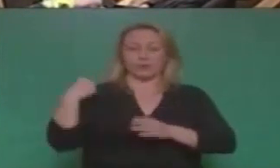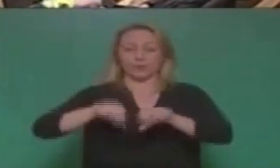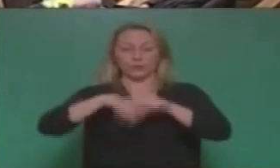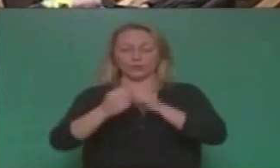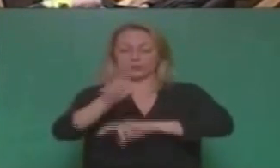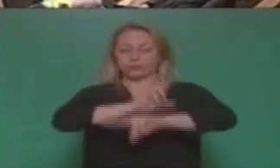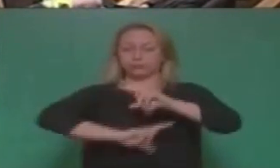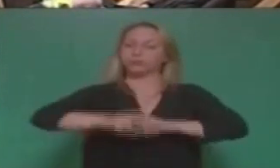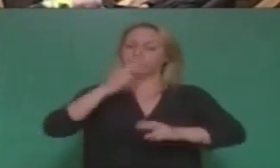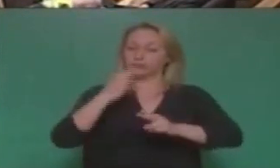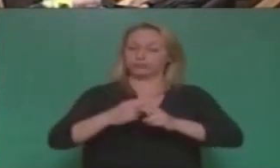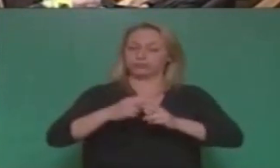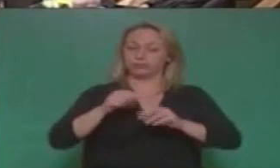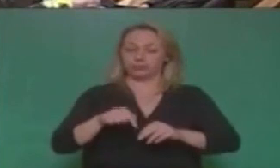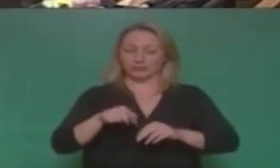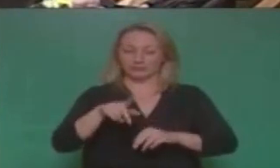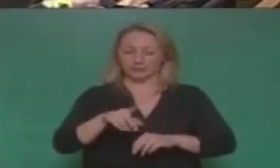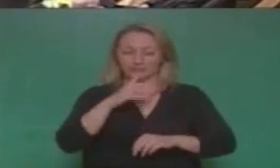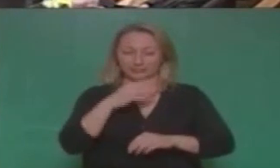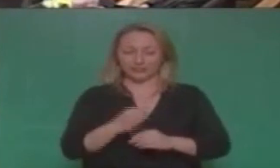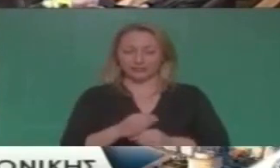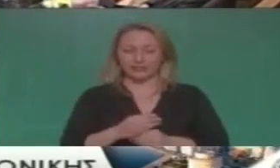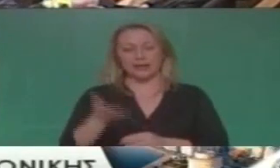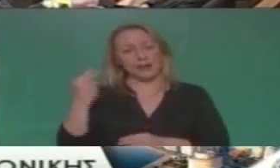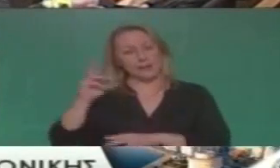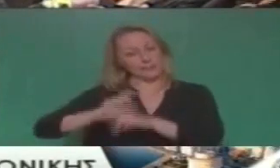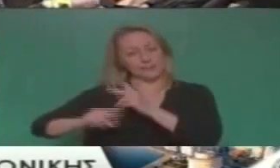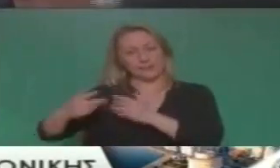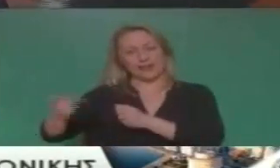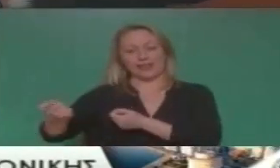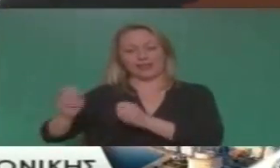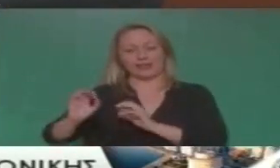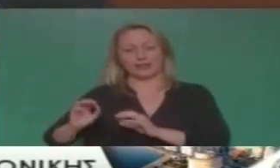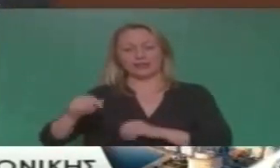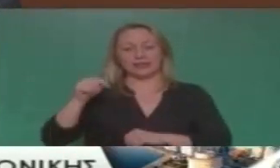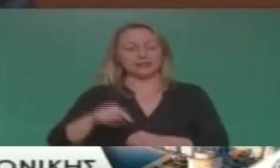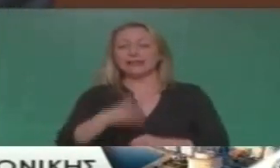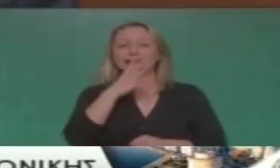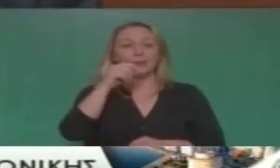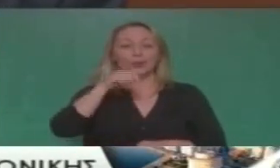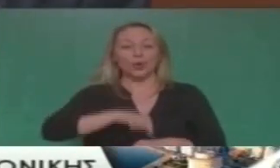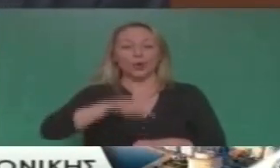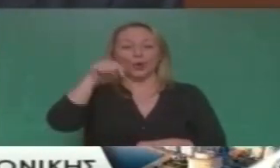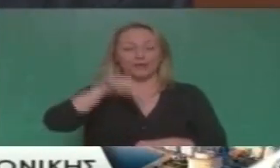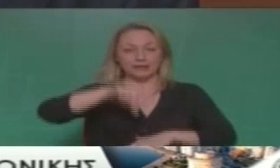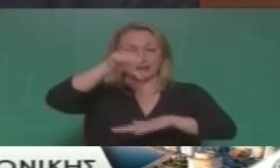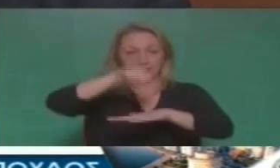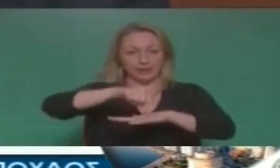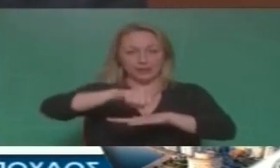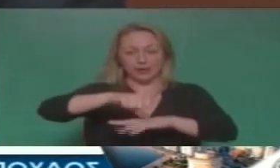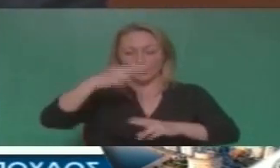θητεία. Συζητή ευχή βέβαια και σε προηγούμενες. Γιατί ουσιαστικά καθορίζουμε ένα μεγάλο κομμάτι του μέλλοντος της πόλης